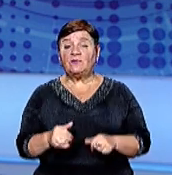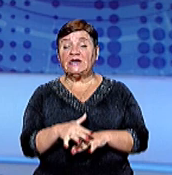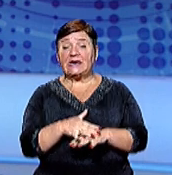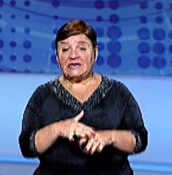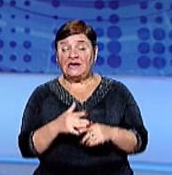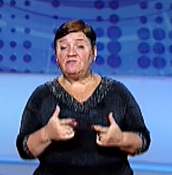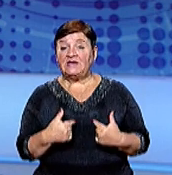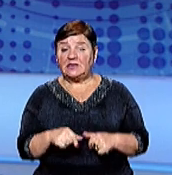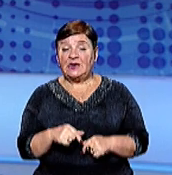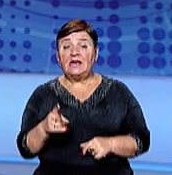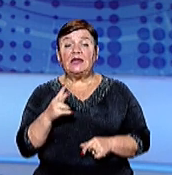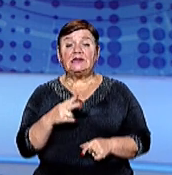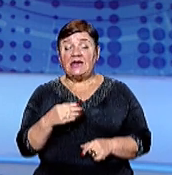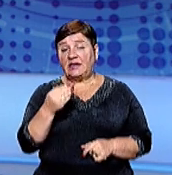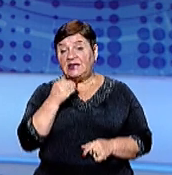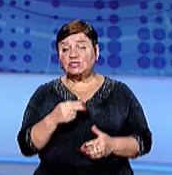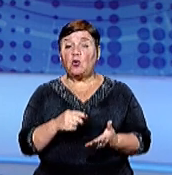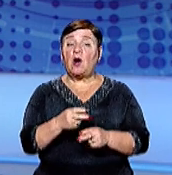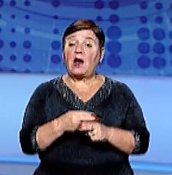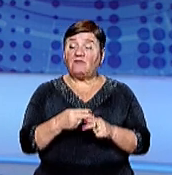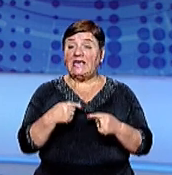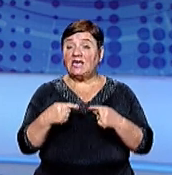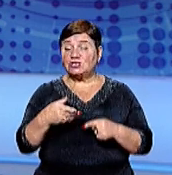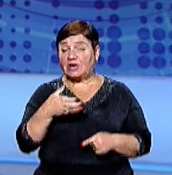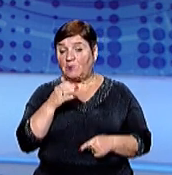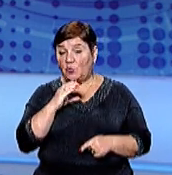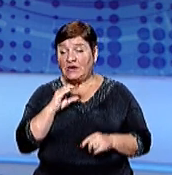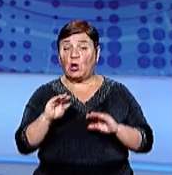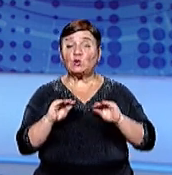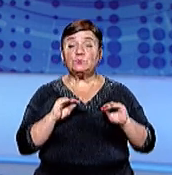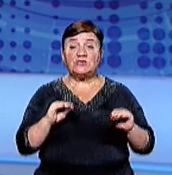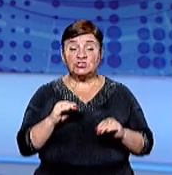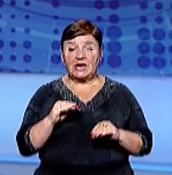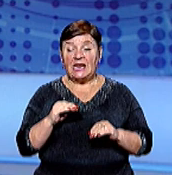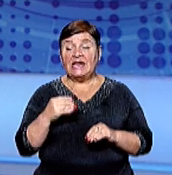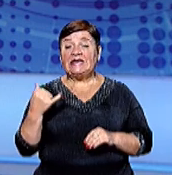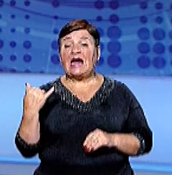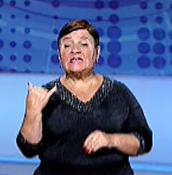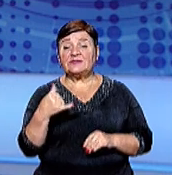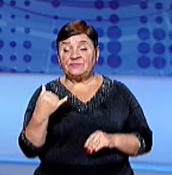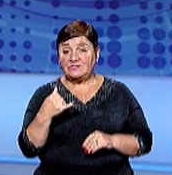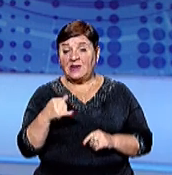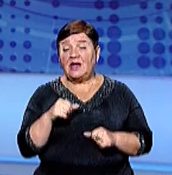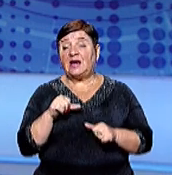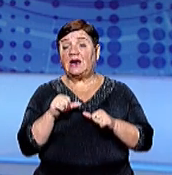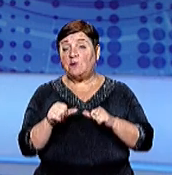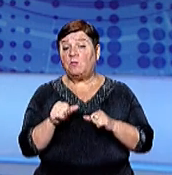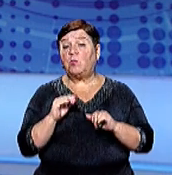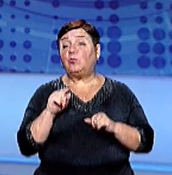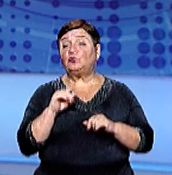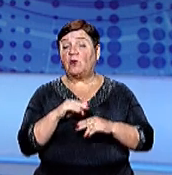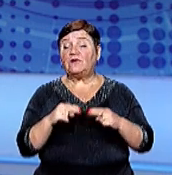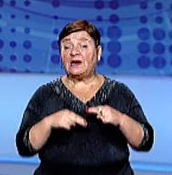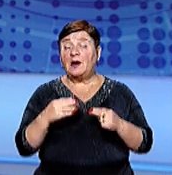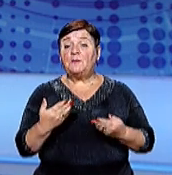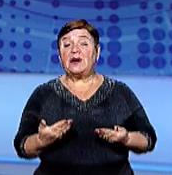відділення для приготування їжі, кави та інших напоїв, розміщених на АЗС Крім продуктових магазинів, працюватимуть